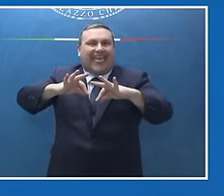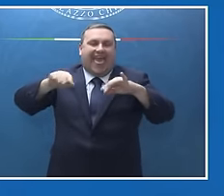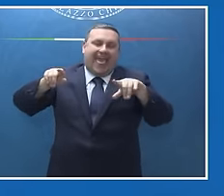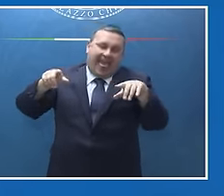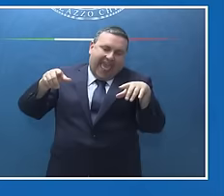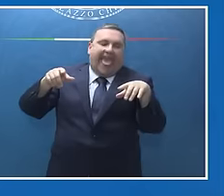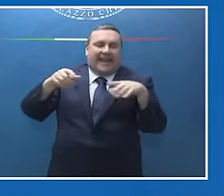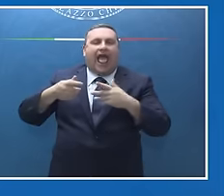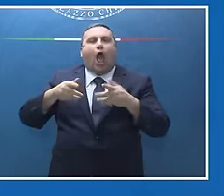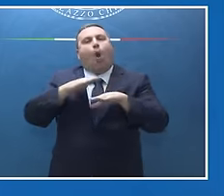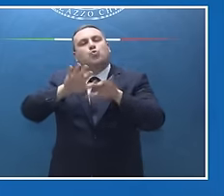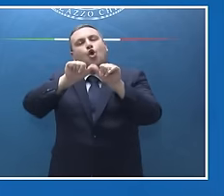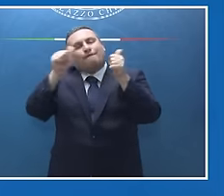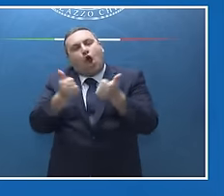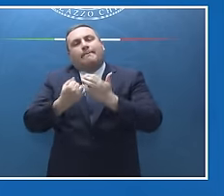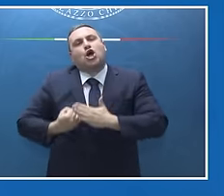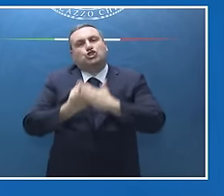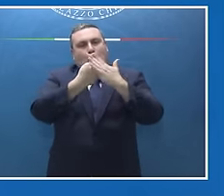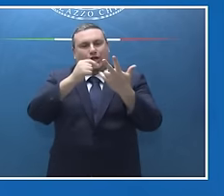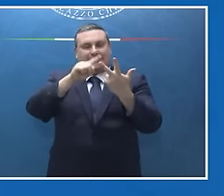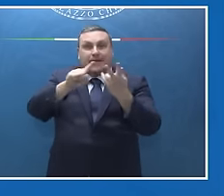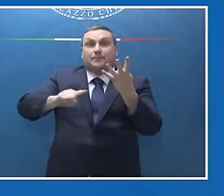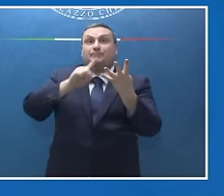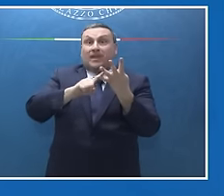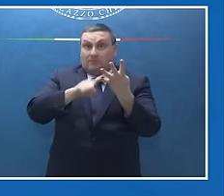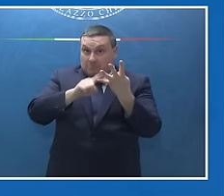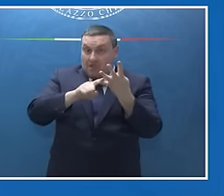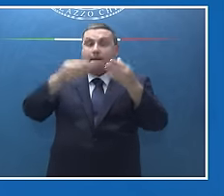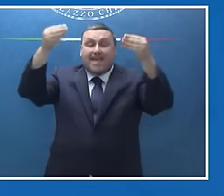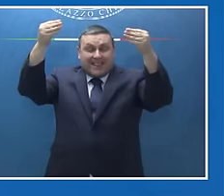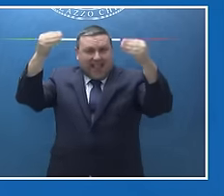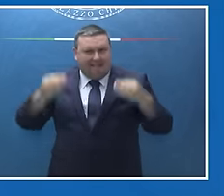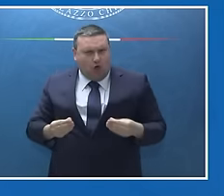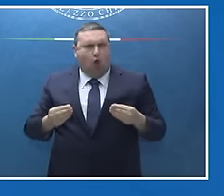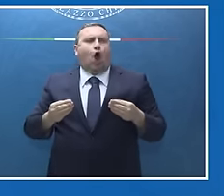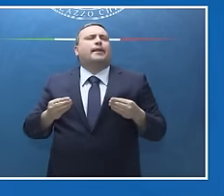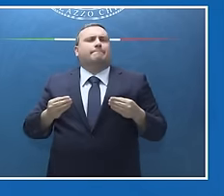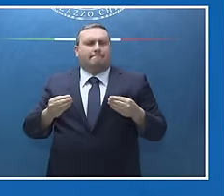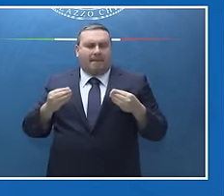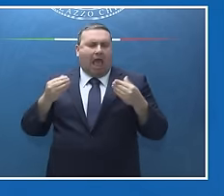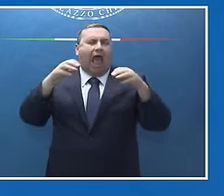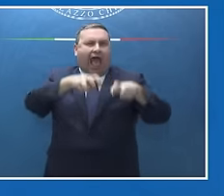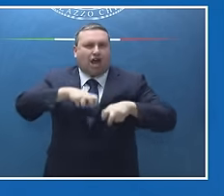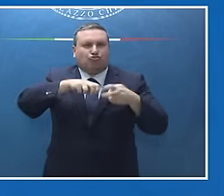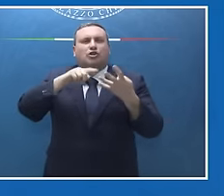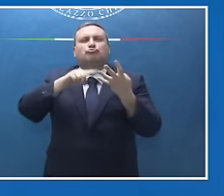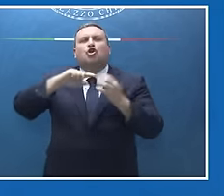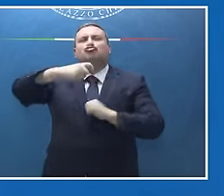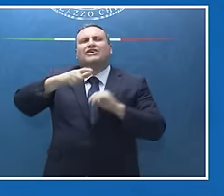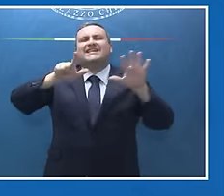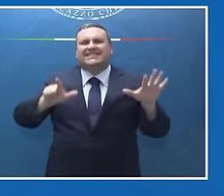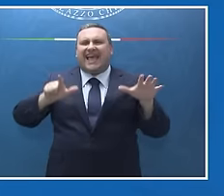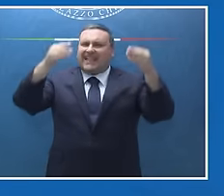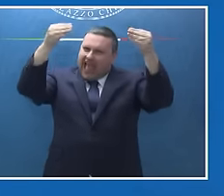sostenibile delle terre, l'African Virtual Investment Platform, la G7 Platform for Green